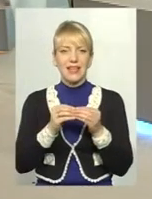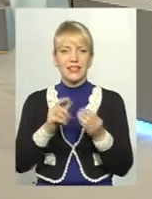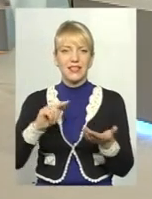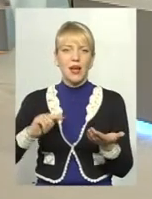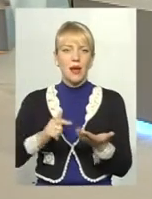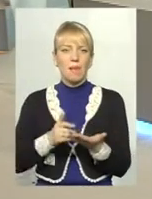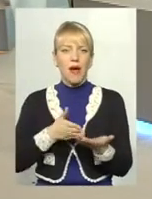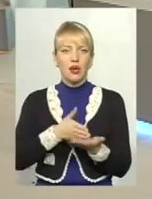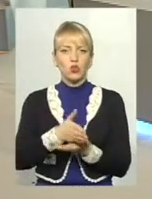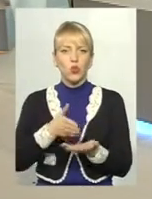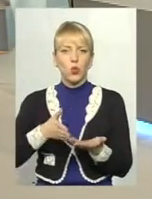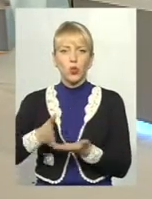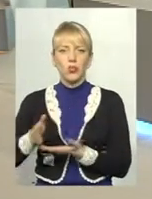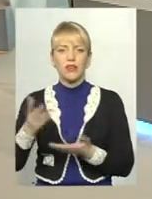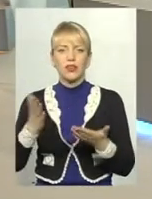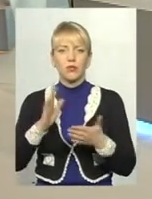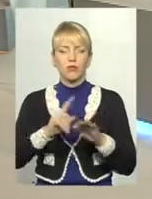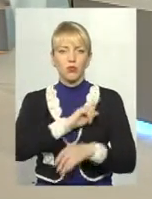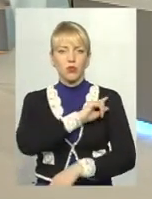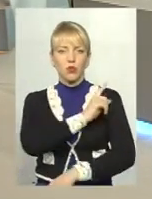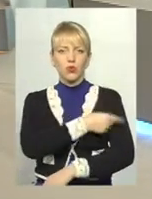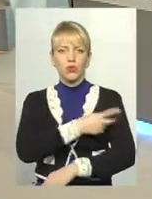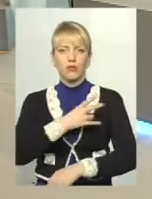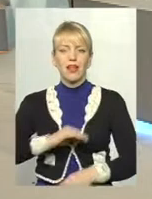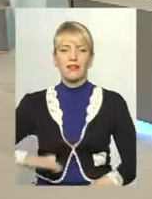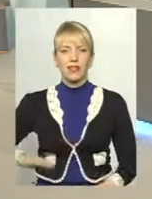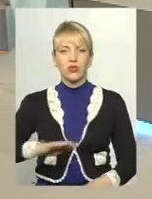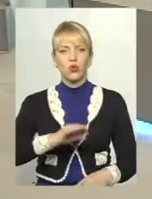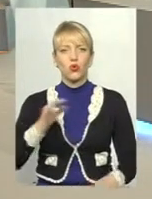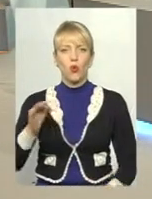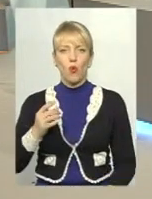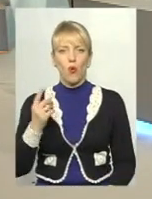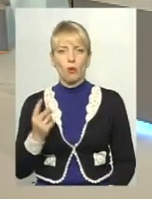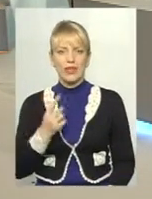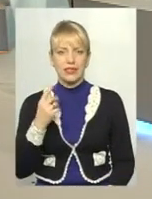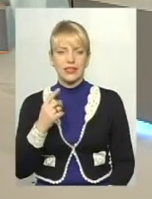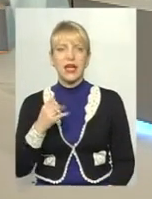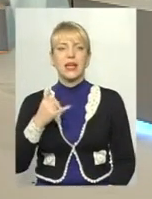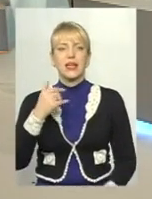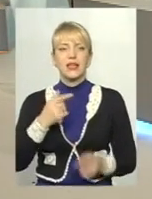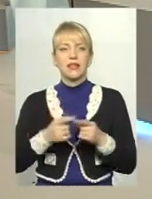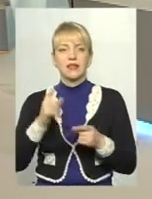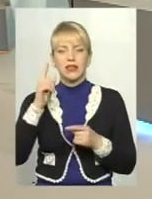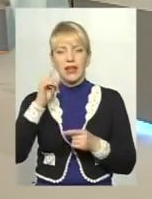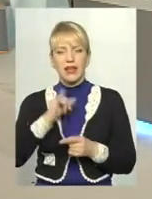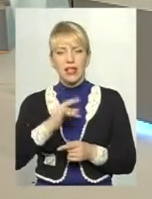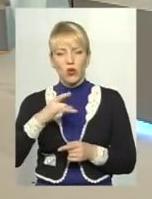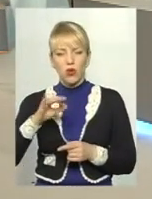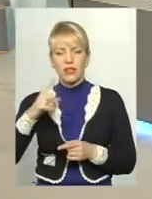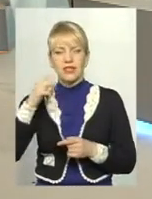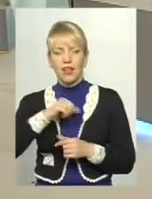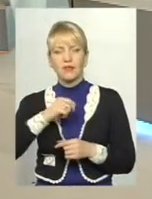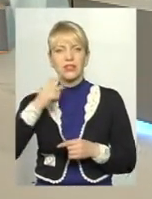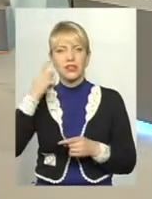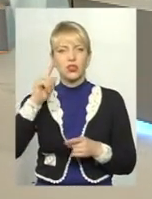будуть потужними на території області. Пан Ігор правильно зазначив, що ми маємо самі розвивати туризм на